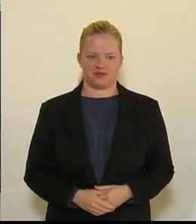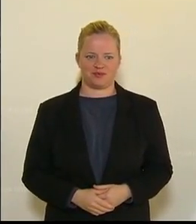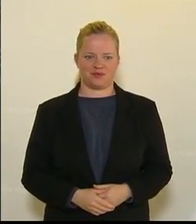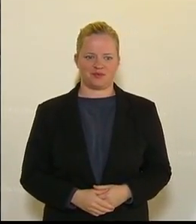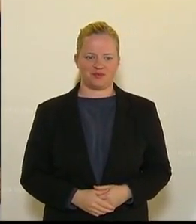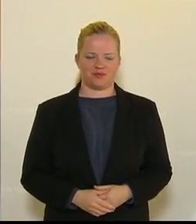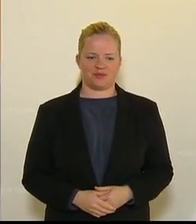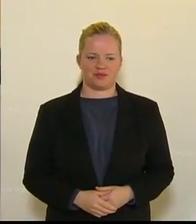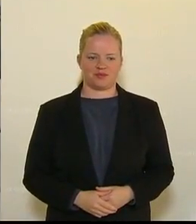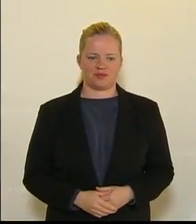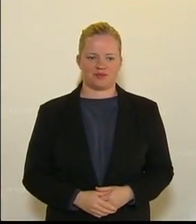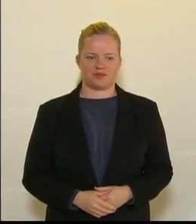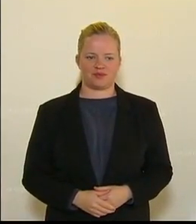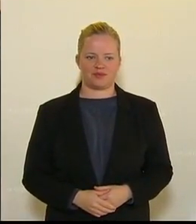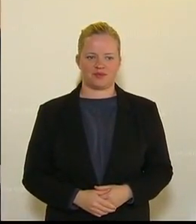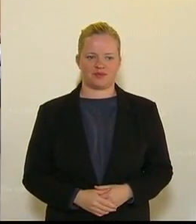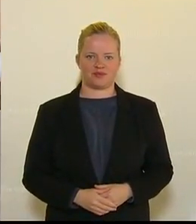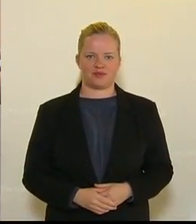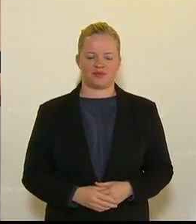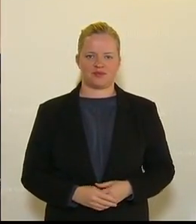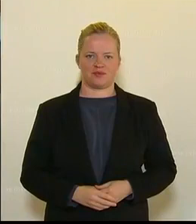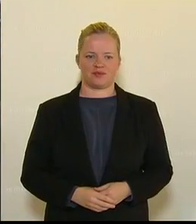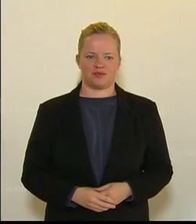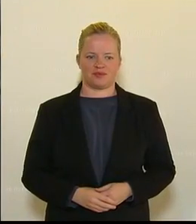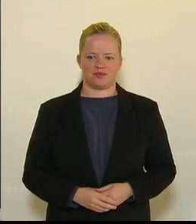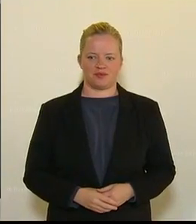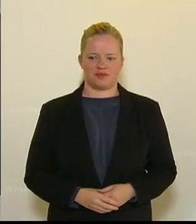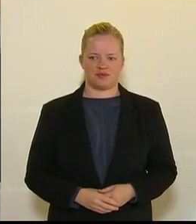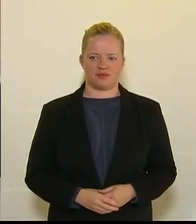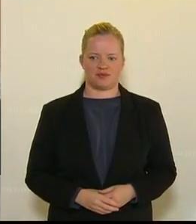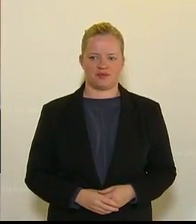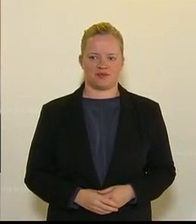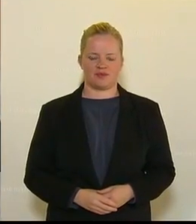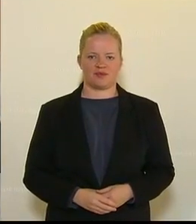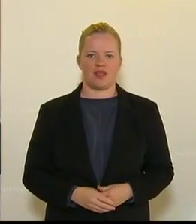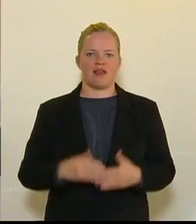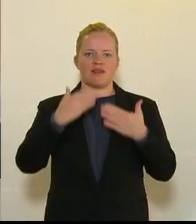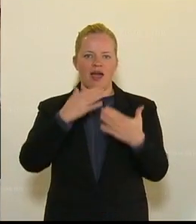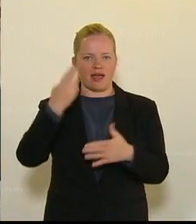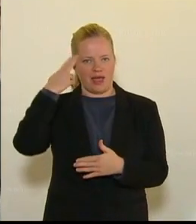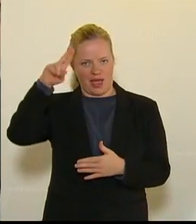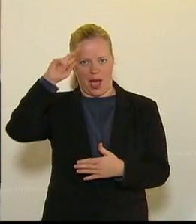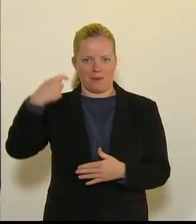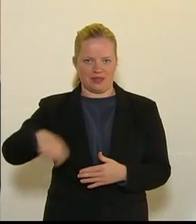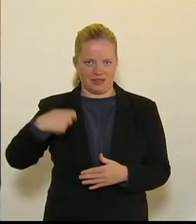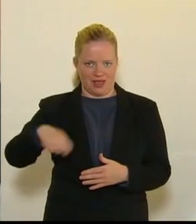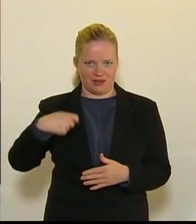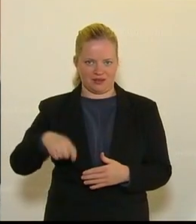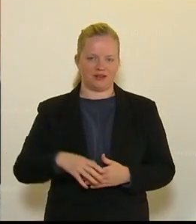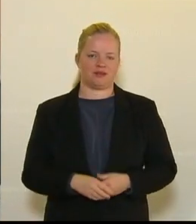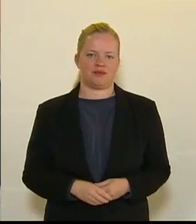Budgeterhöhung von 12,4 Prozent geben. Eines der zentralen Projekte für das kommende Jahr ist das 1-2-3-Ticket von